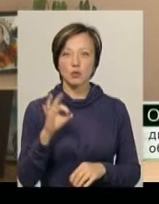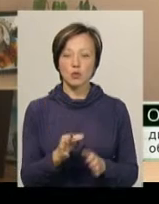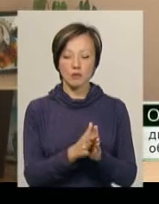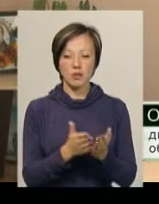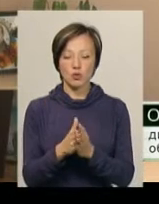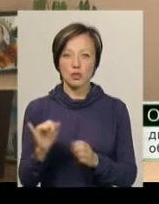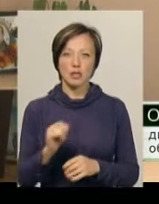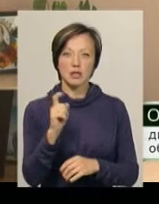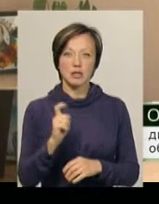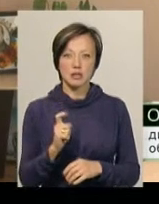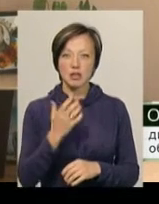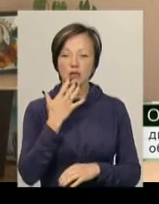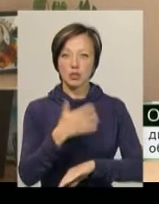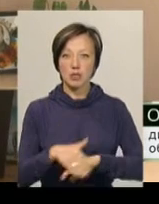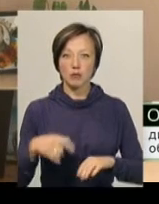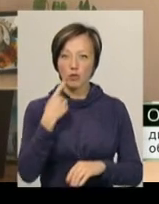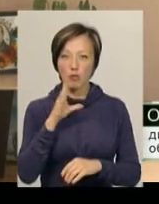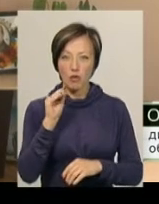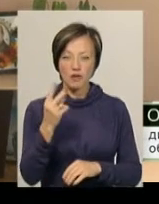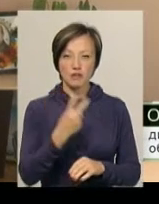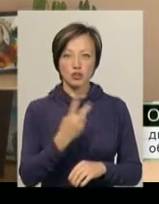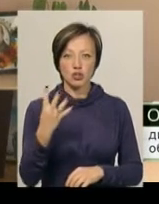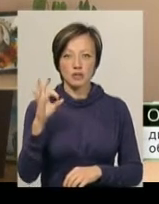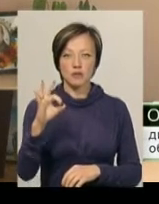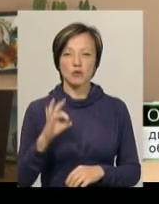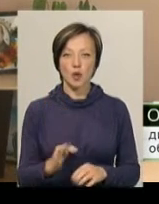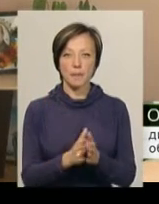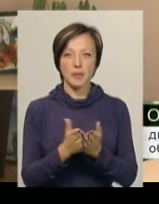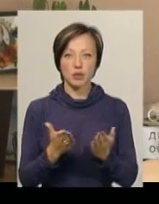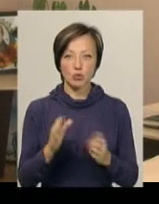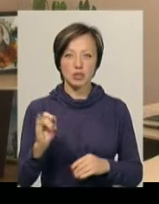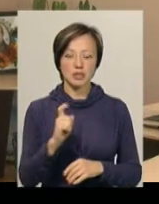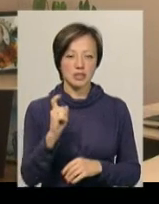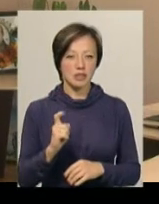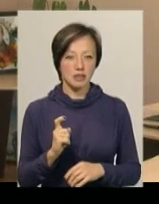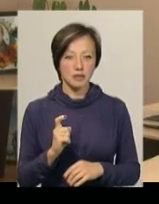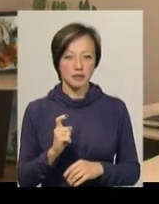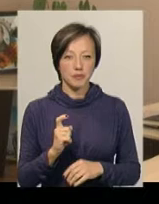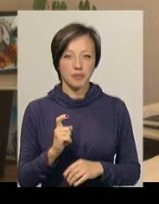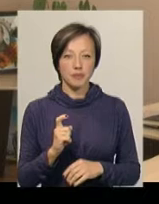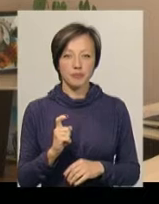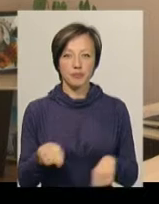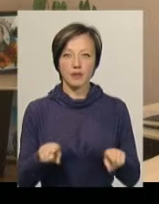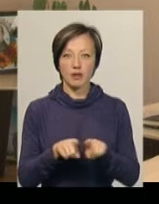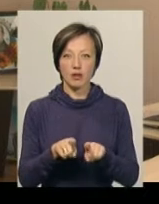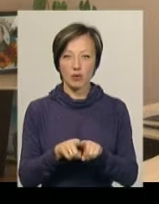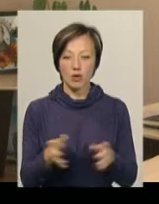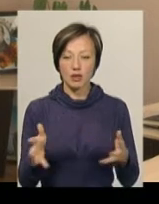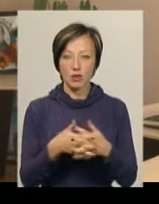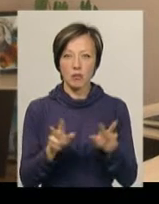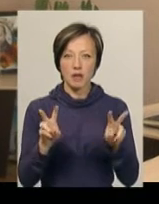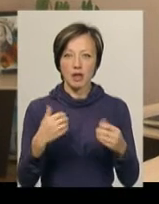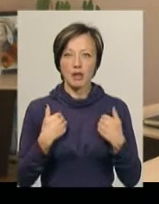іноземної мови і 24% підручників із такого інтегрованого